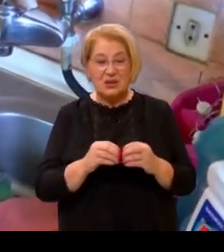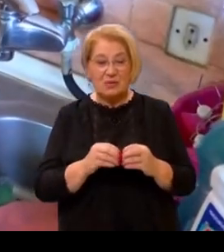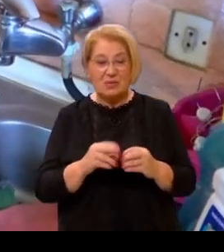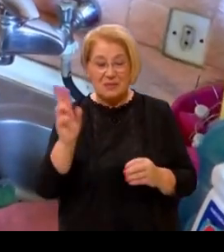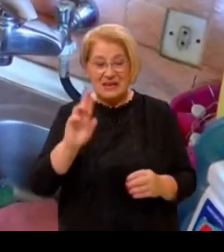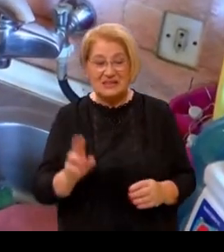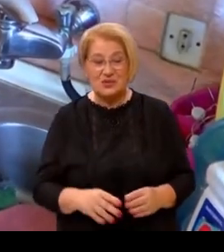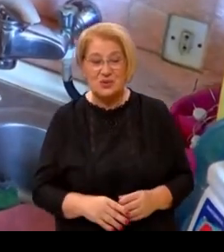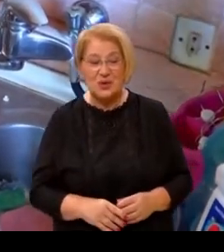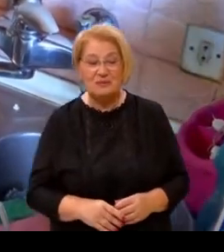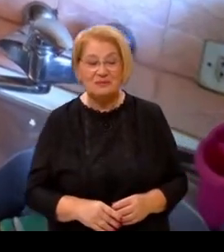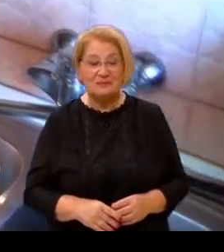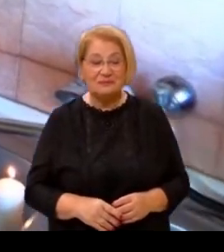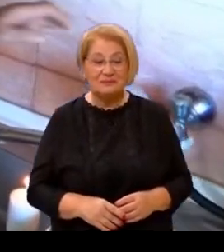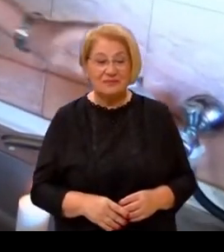strujom,